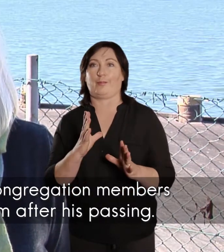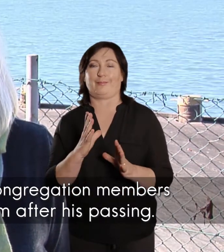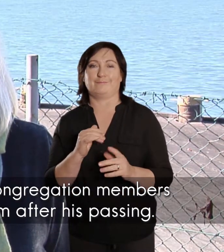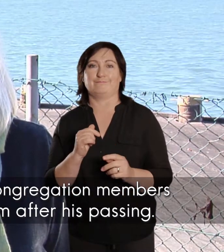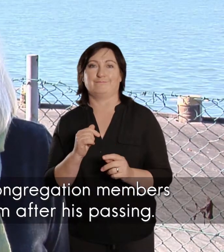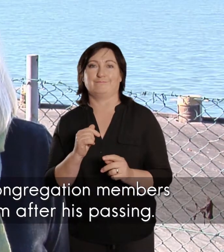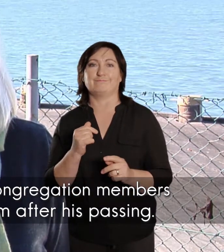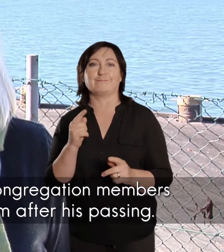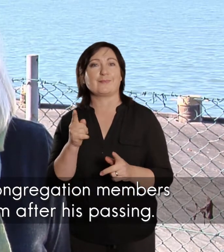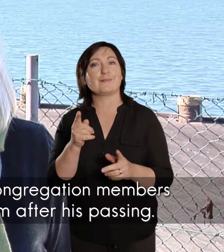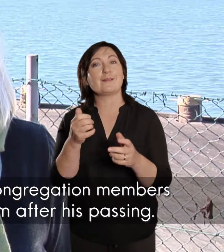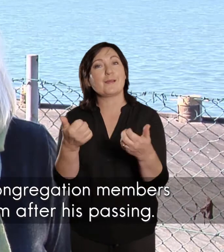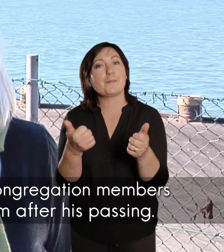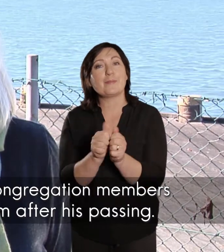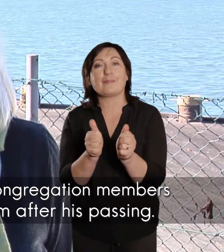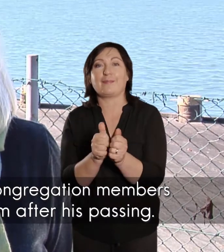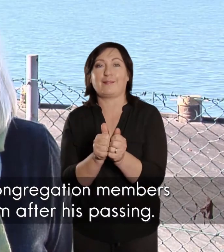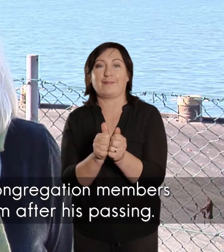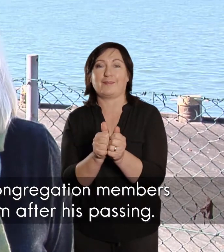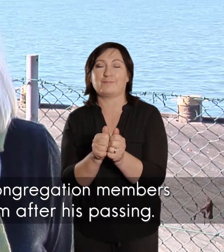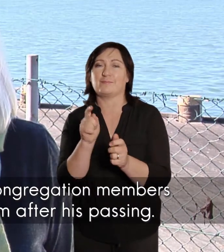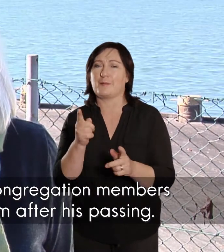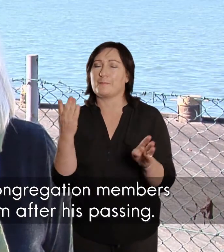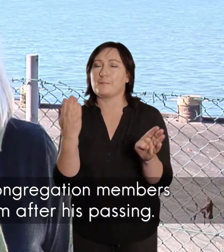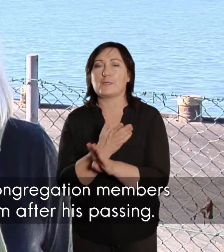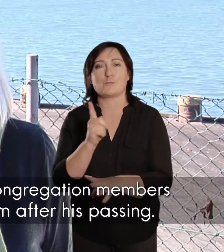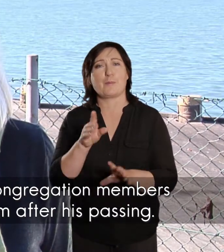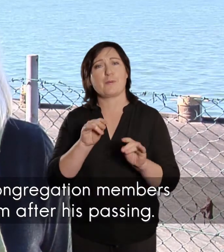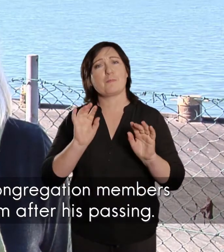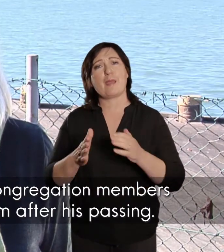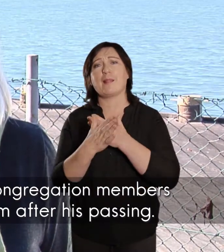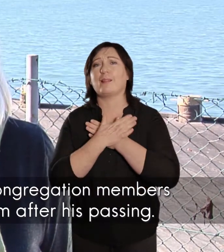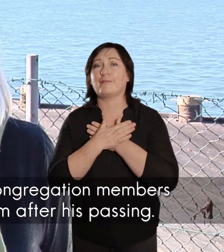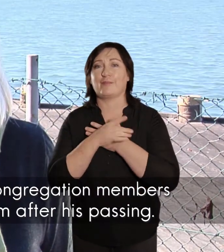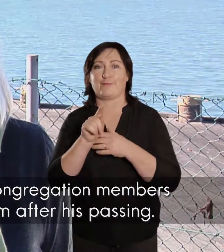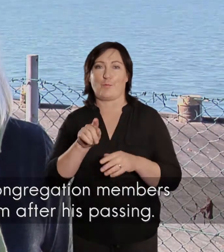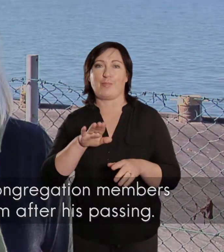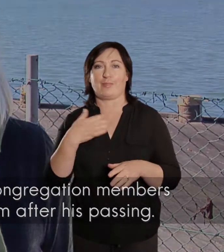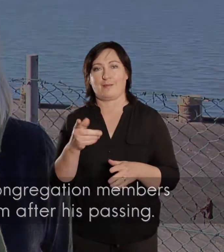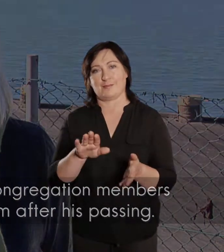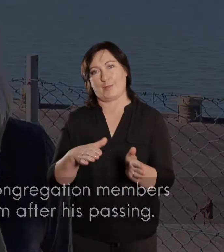lede praat dat hy om diep mis en hy praat met baie liefde van hom na sy afsterwe